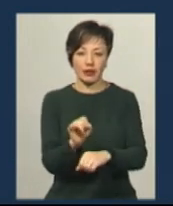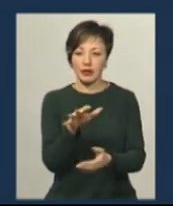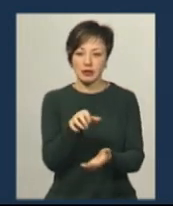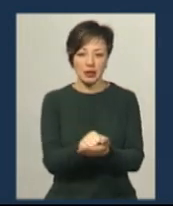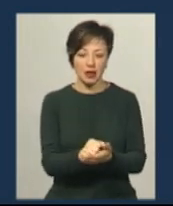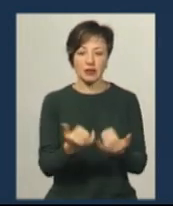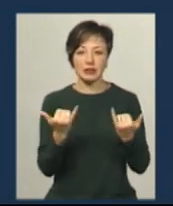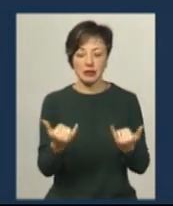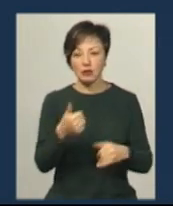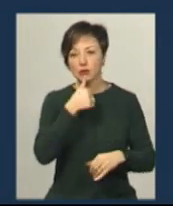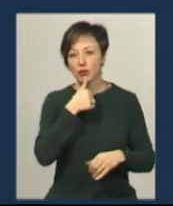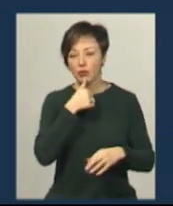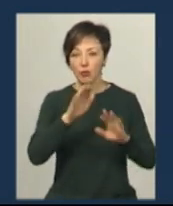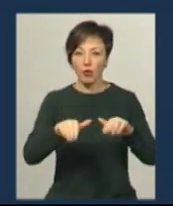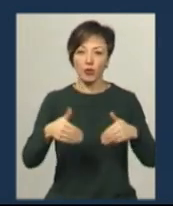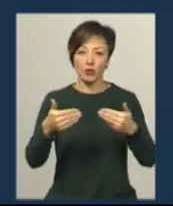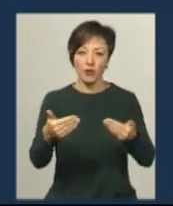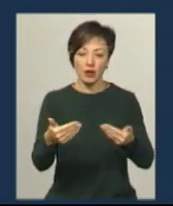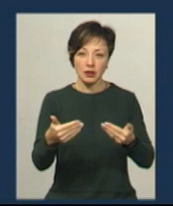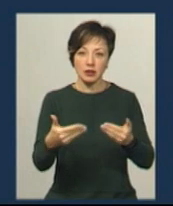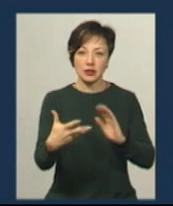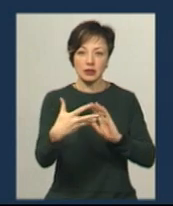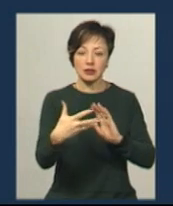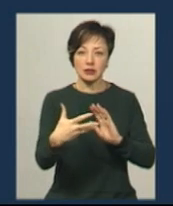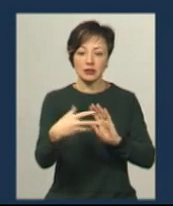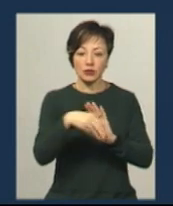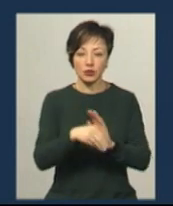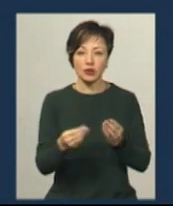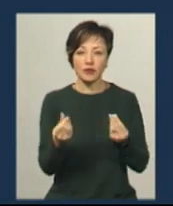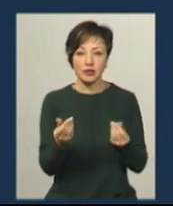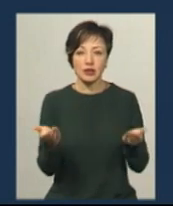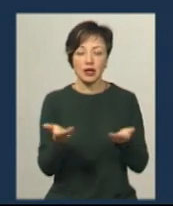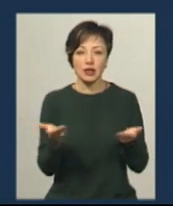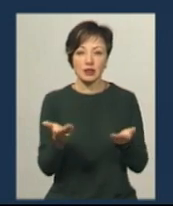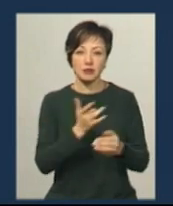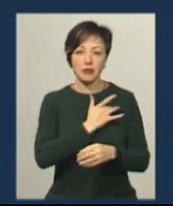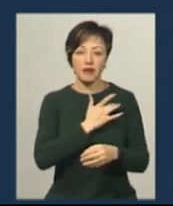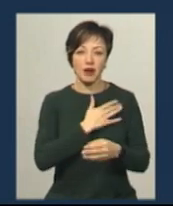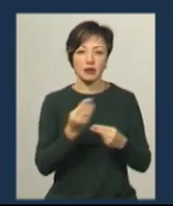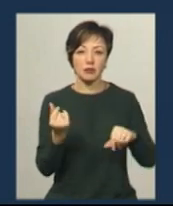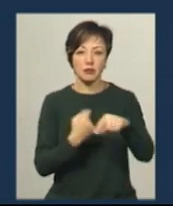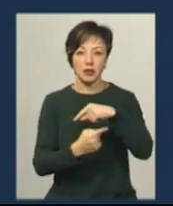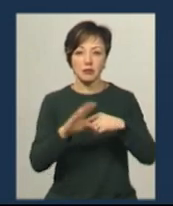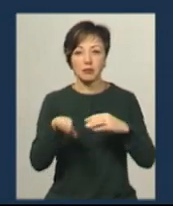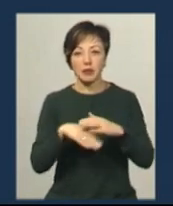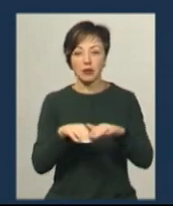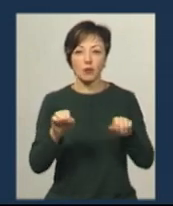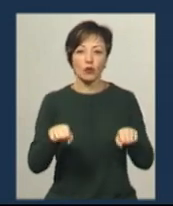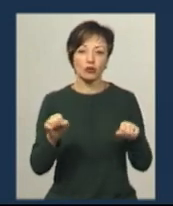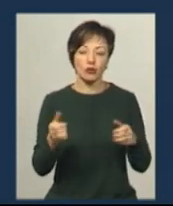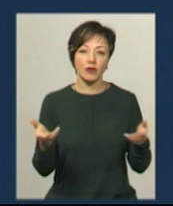от ми зараз так пробуємо пропонувати залучити якісь інвестиції під якийсь приватний бід наспід, якийсь, можливо,